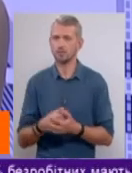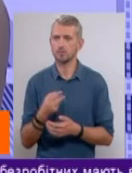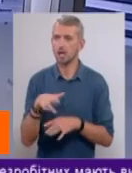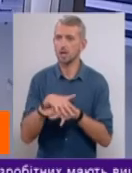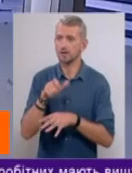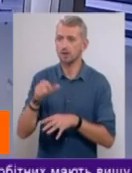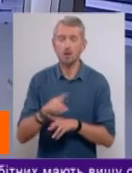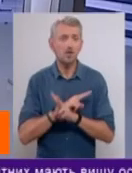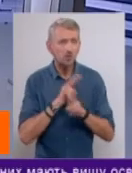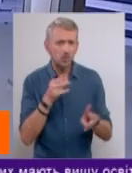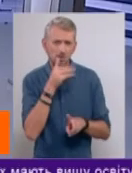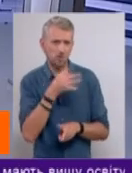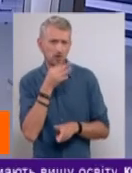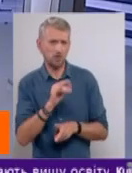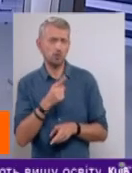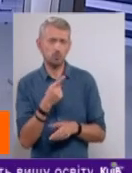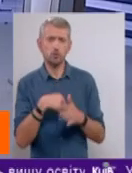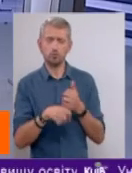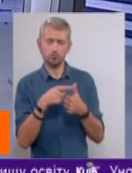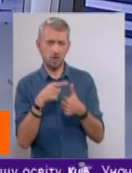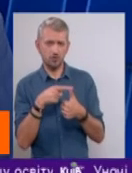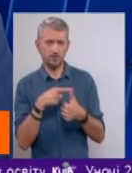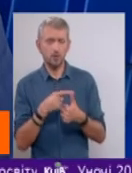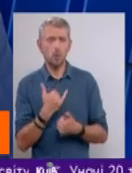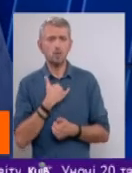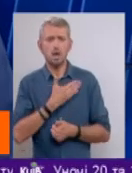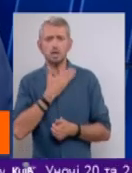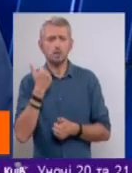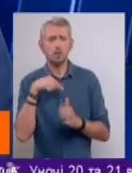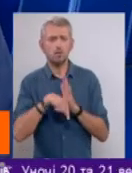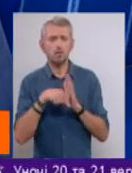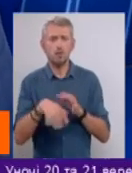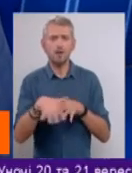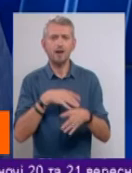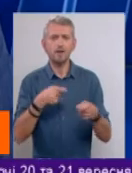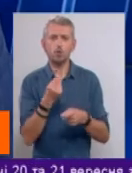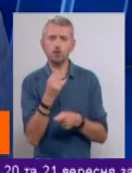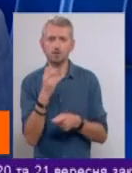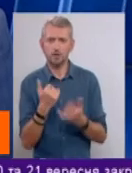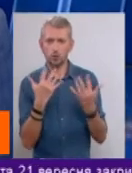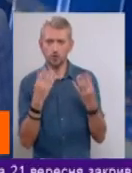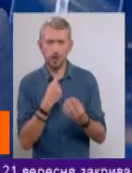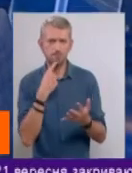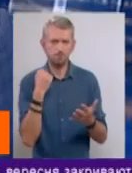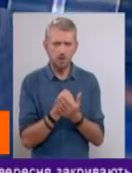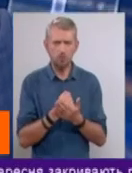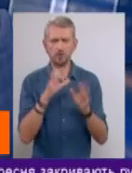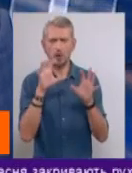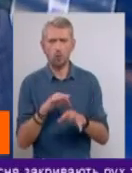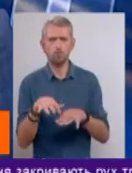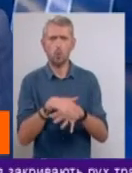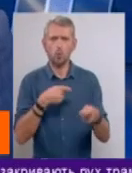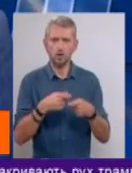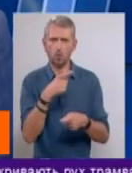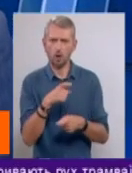населі? Ніхто зараз не може сказати, чому. Тому що, а, перше, у нас немає поняття ринкової ціни на сьогоднішній день. Хоча прийнятий закон про ринок газу, і ми би мали